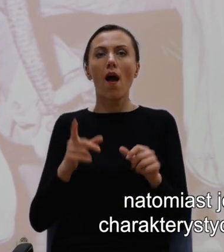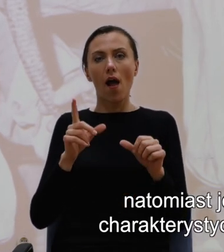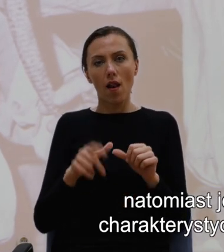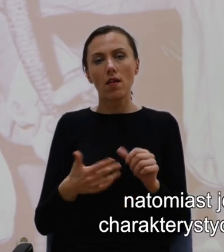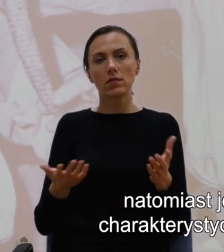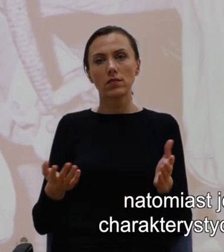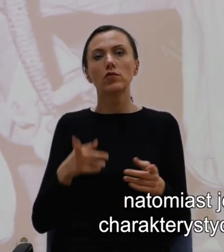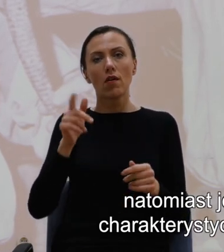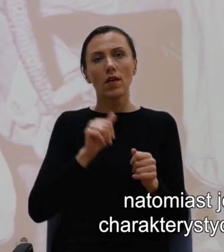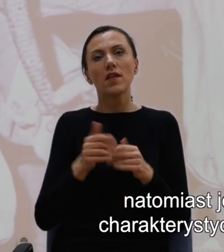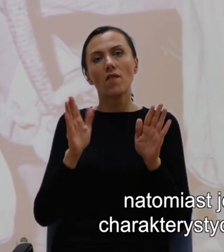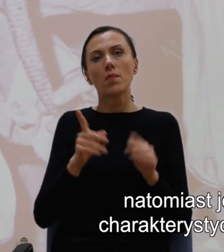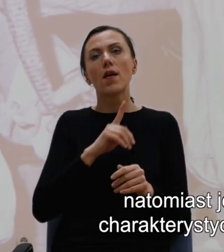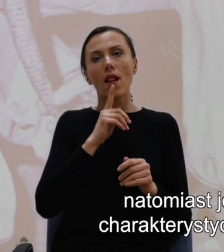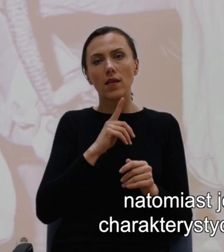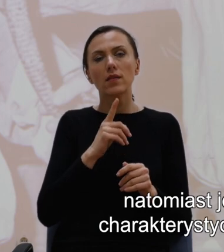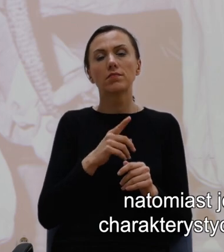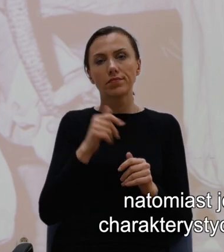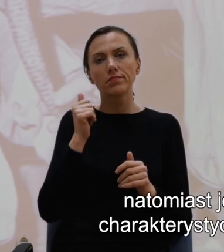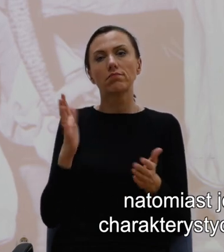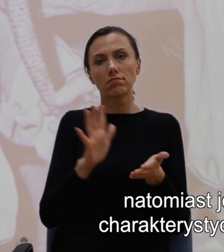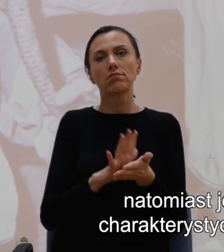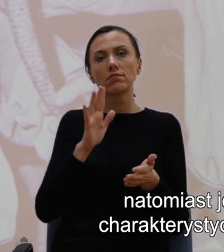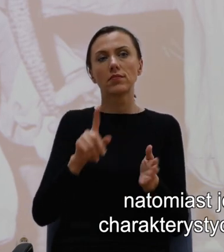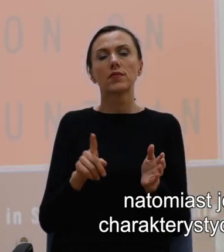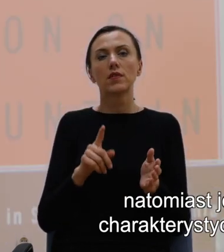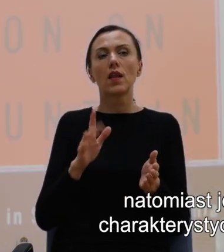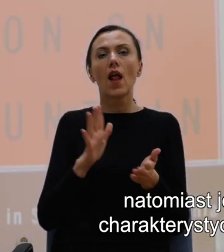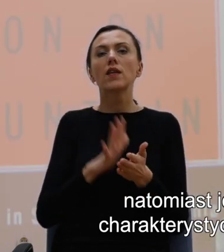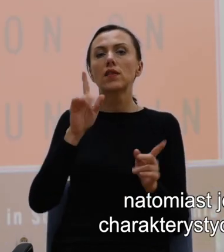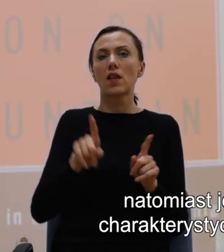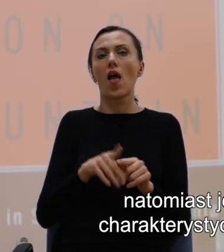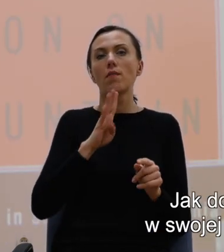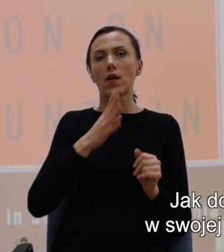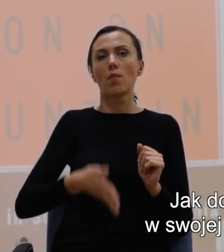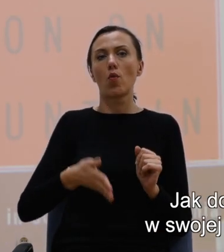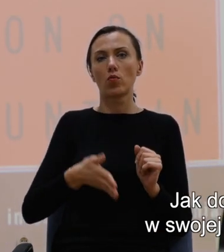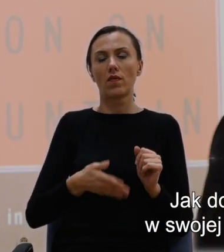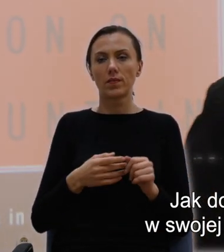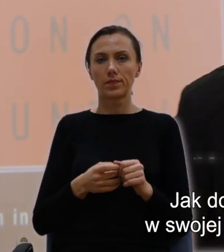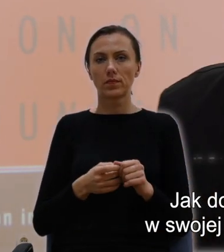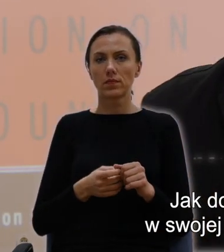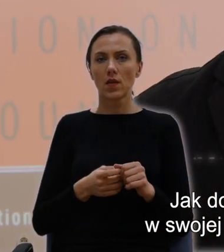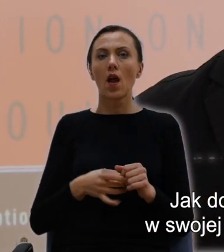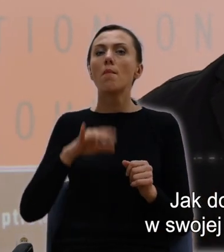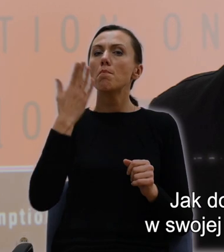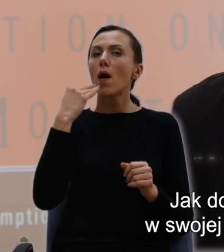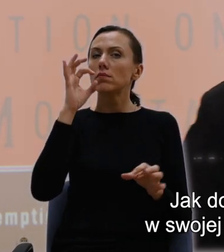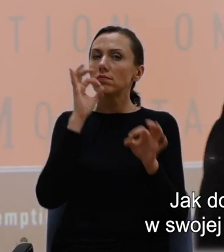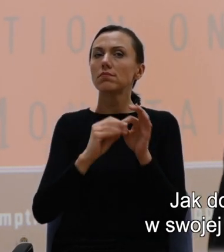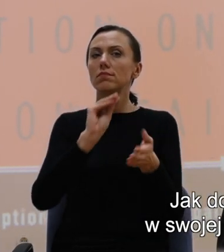religii, praktykowanie religii charakterystyczna dla właśnie amerykańskiego południa. Jak doskonale opisał to